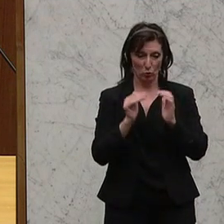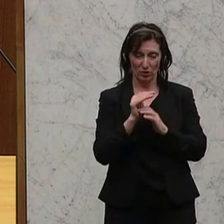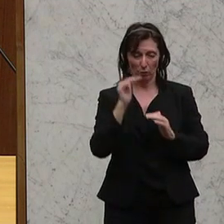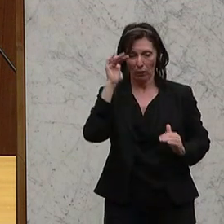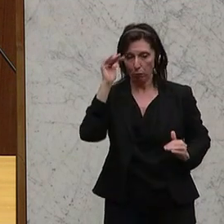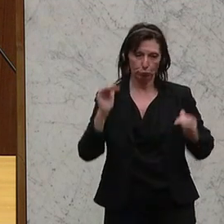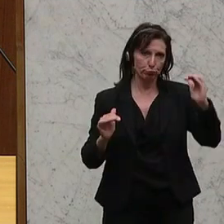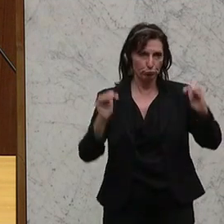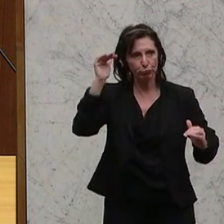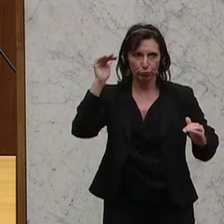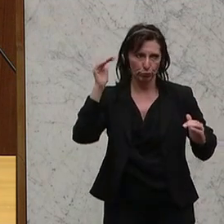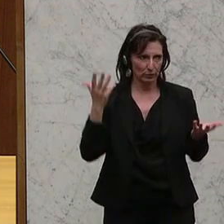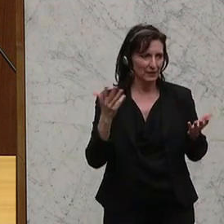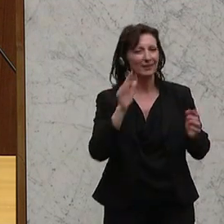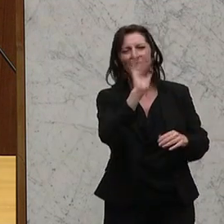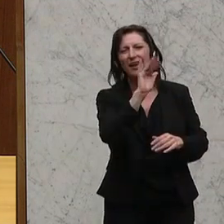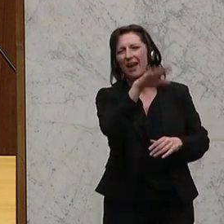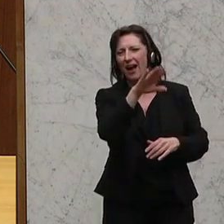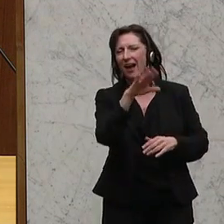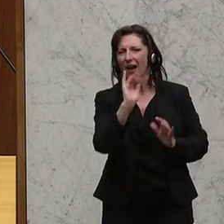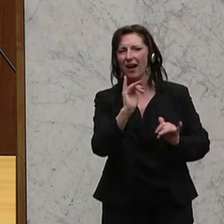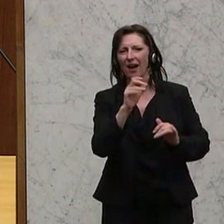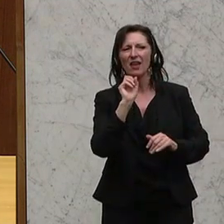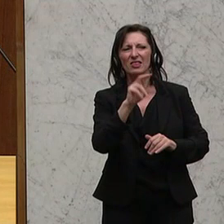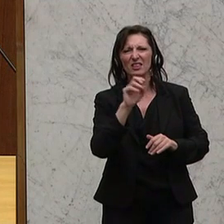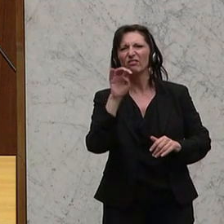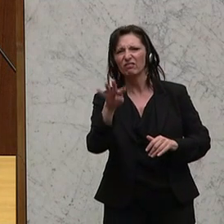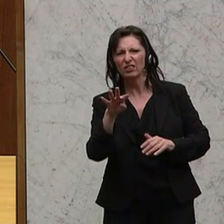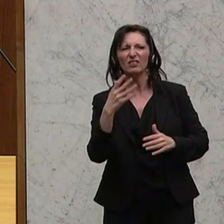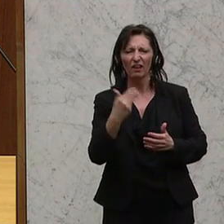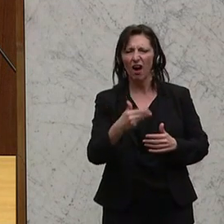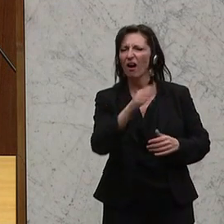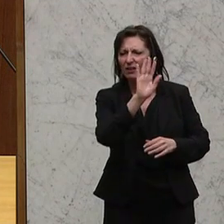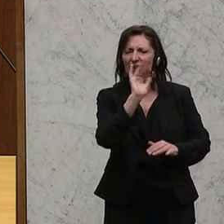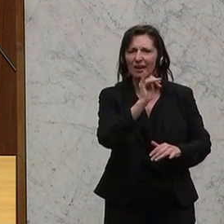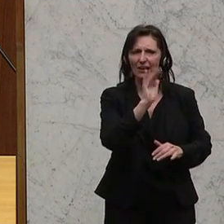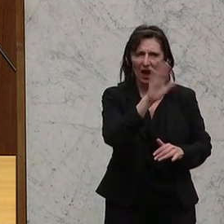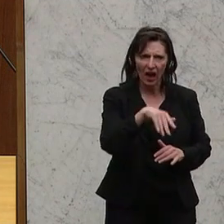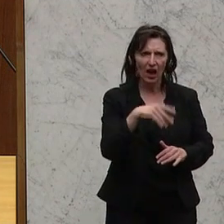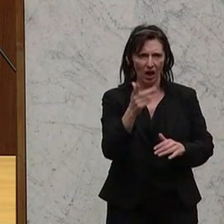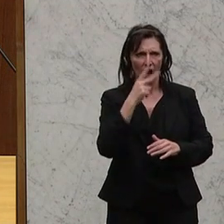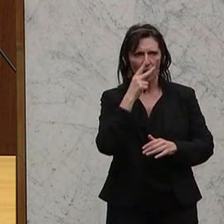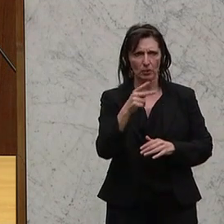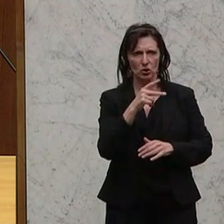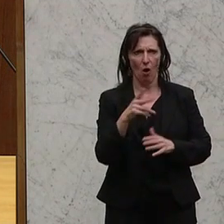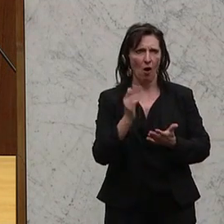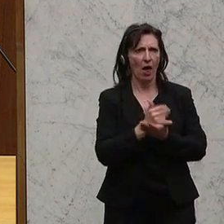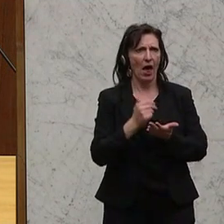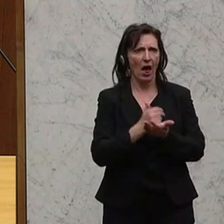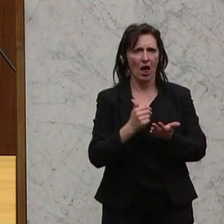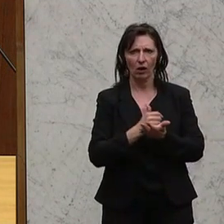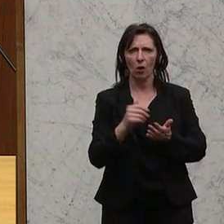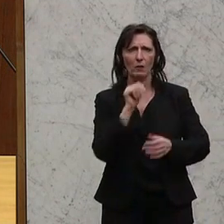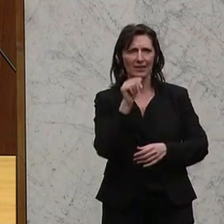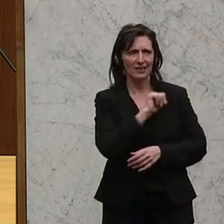uns das, die irgen, ja, am Schluss sind es dann mit dem 13., 14., wenn es da, wenn es da, ein unselbstständiges Einkommen hat, sind es 43,